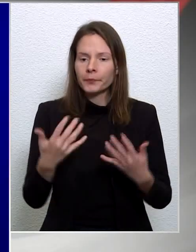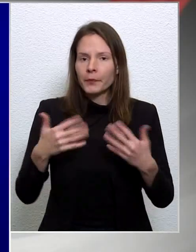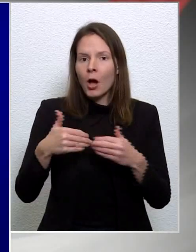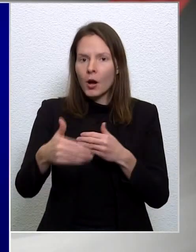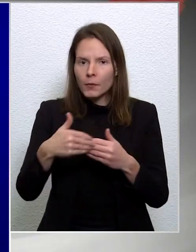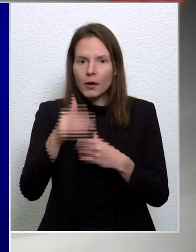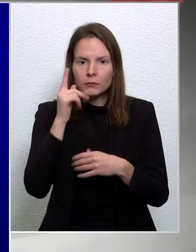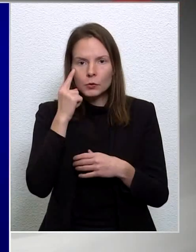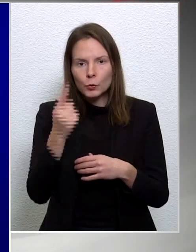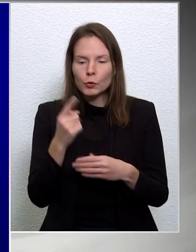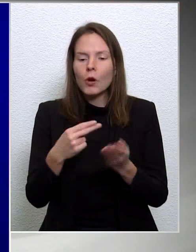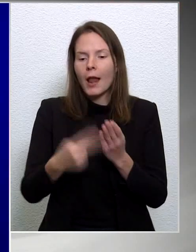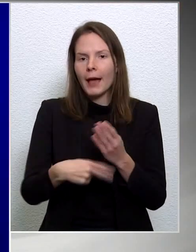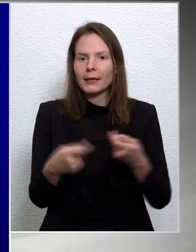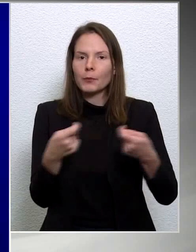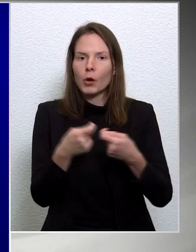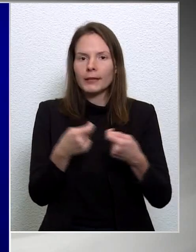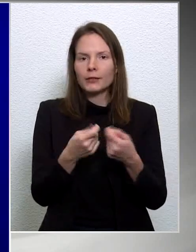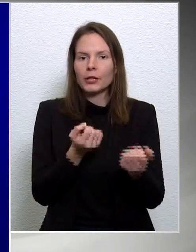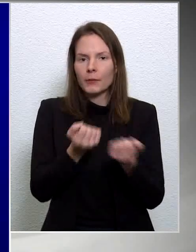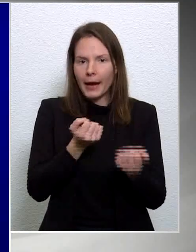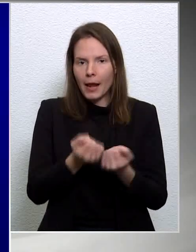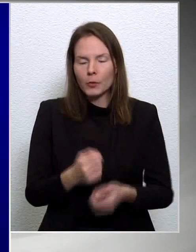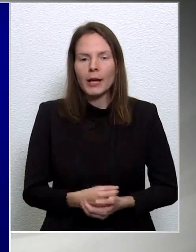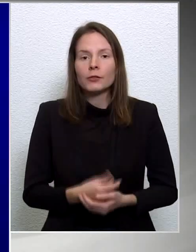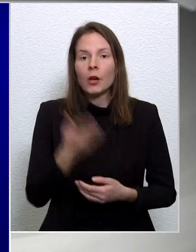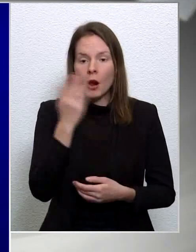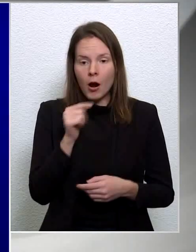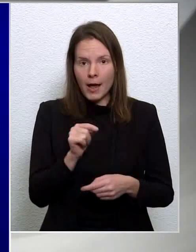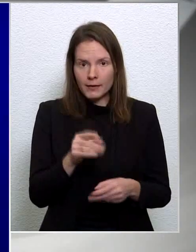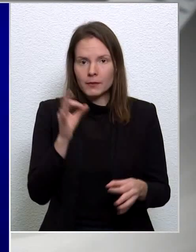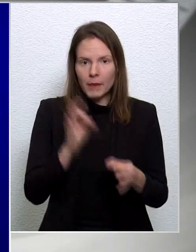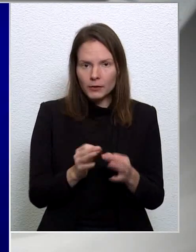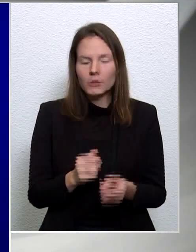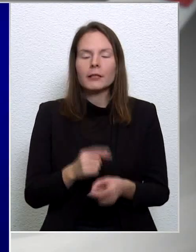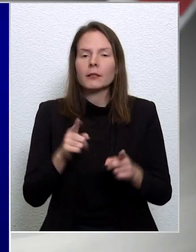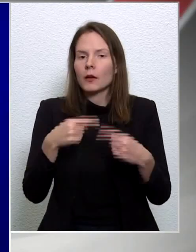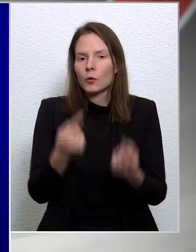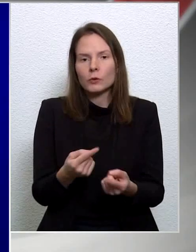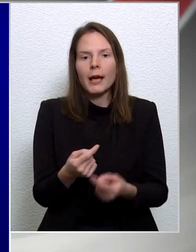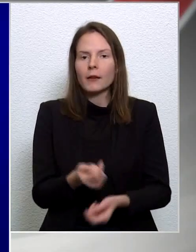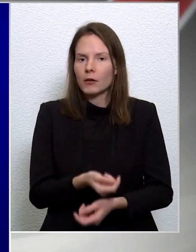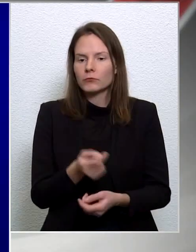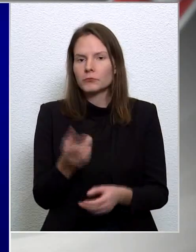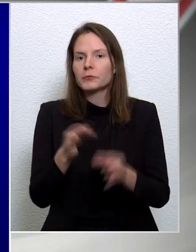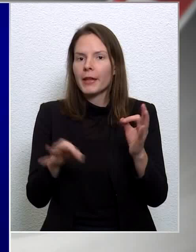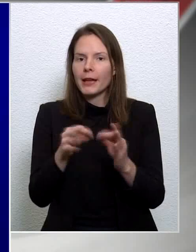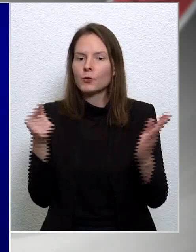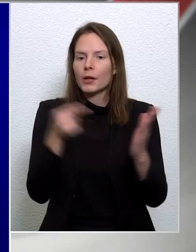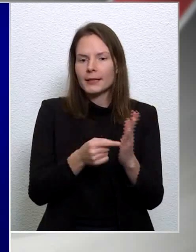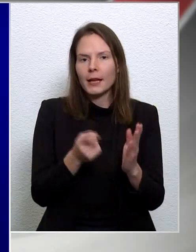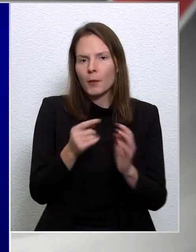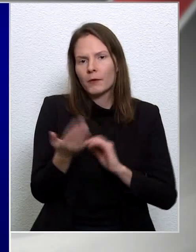aláírhatjuk a partnerségi megállapodást is, és ha ez megtörténik, akkor tulajdonképpen teljesül az a cél, amit